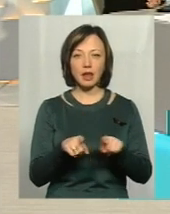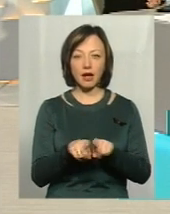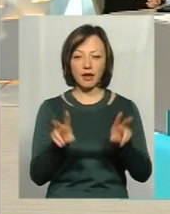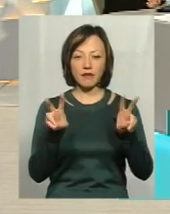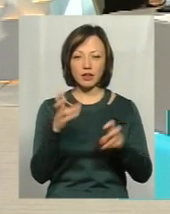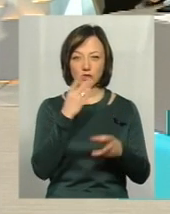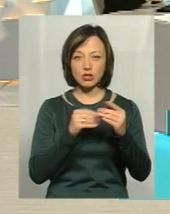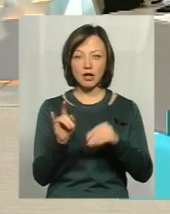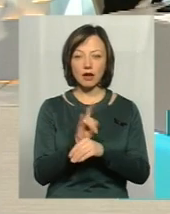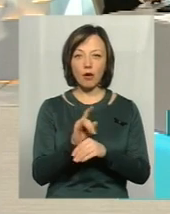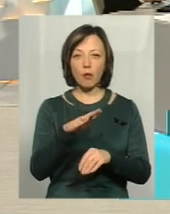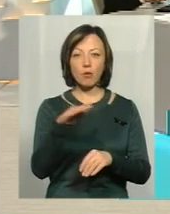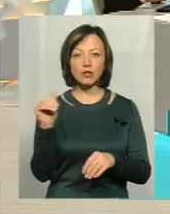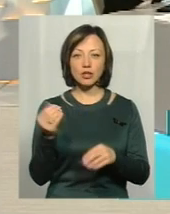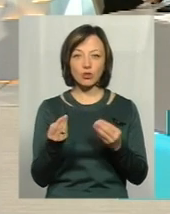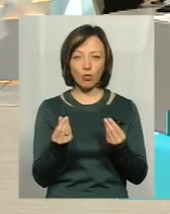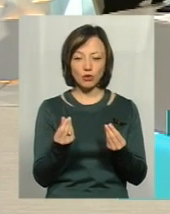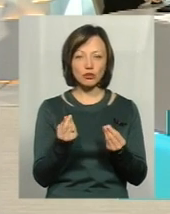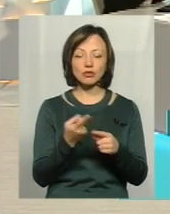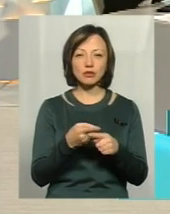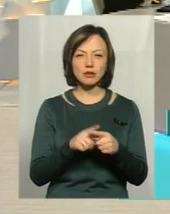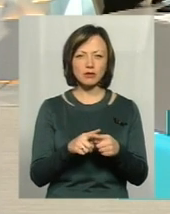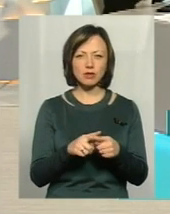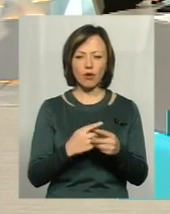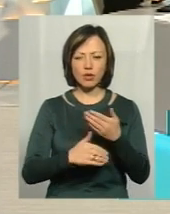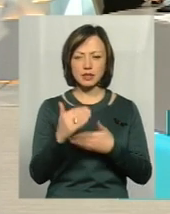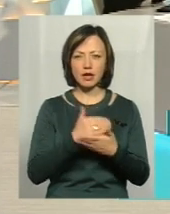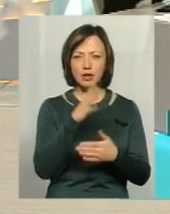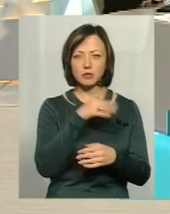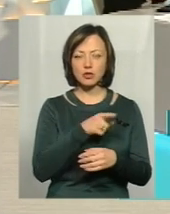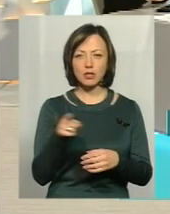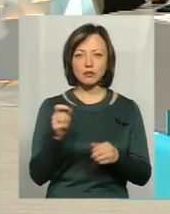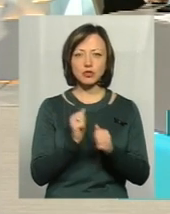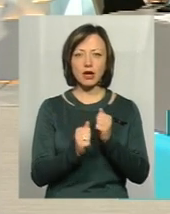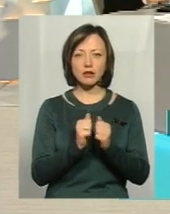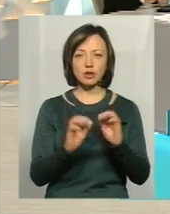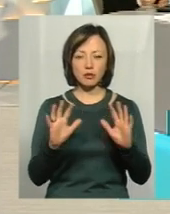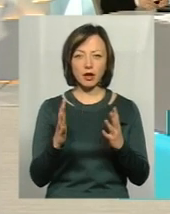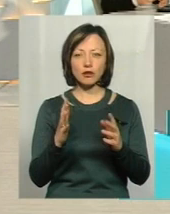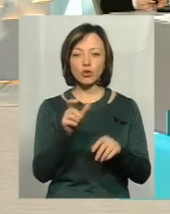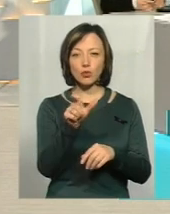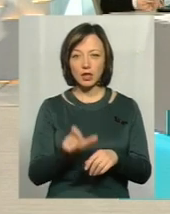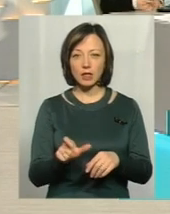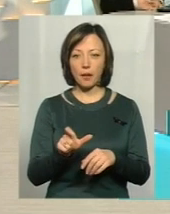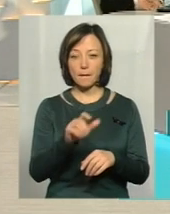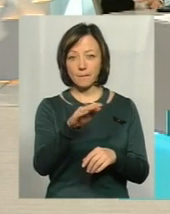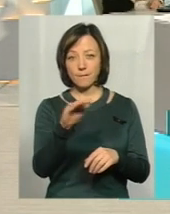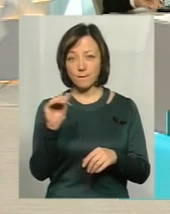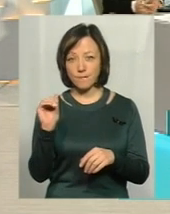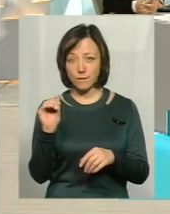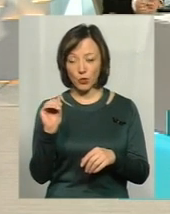шахрайства, як позичити кошти. Ось останнім часом він дуже часто трапляється, що людина позичила